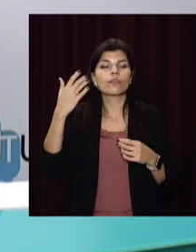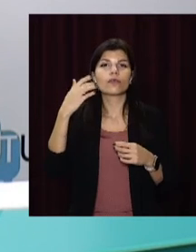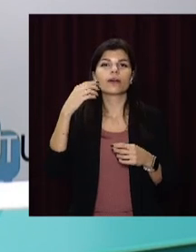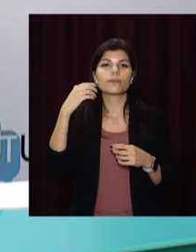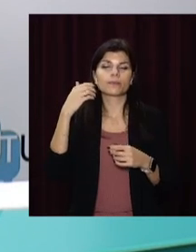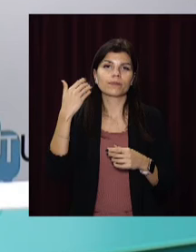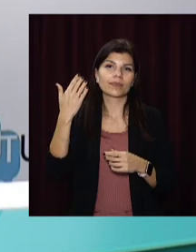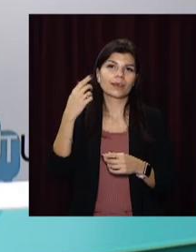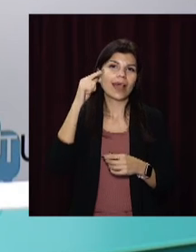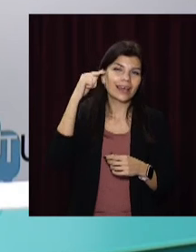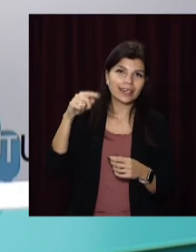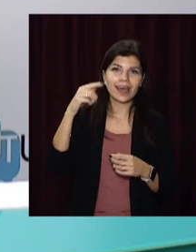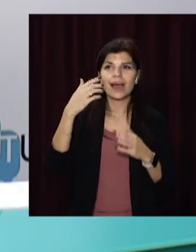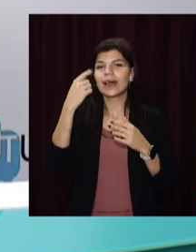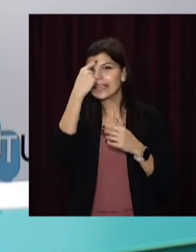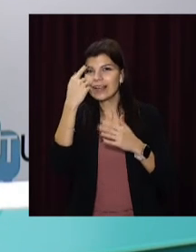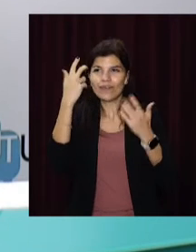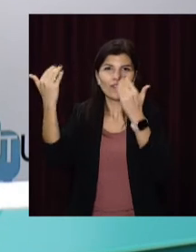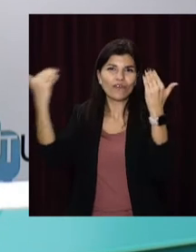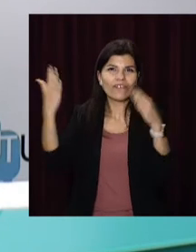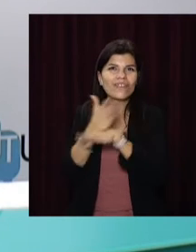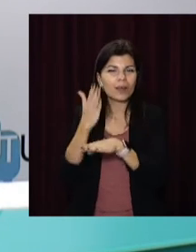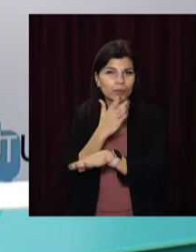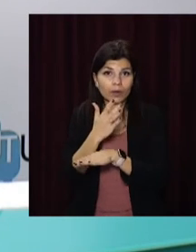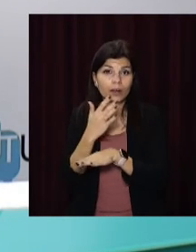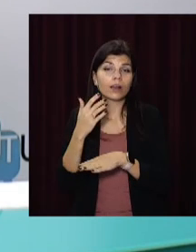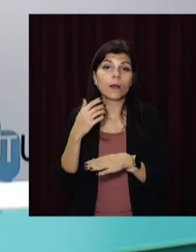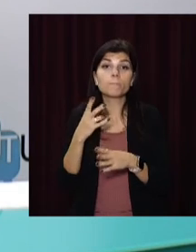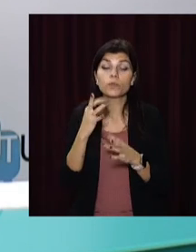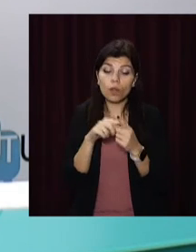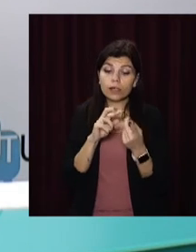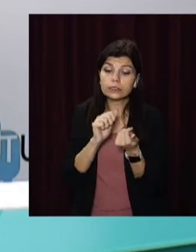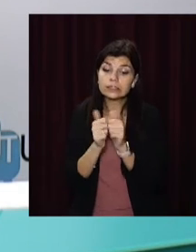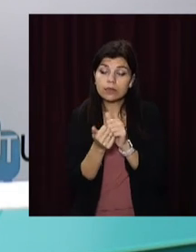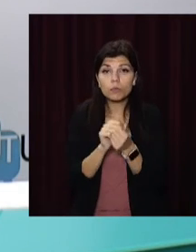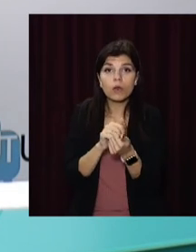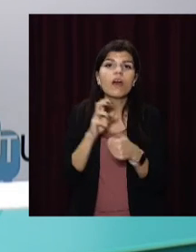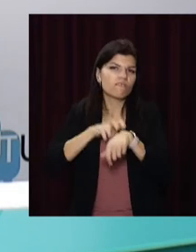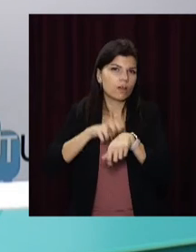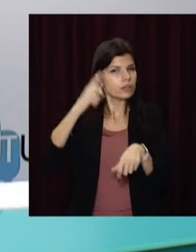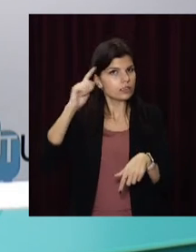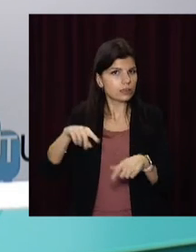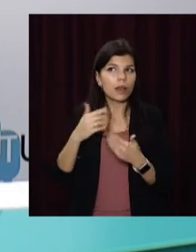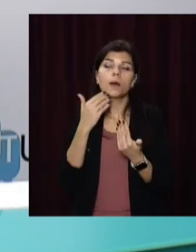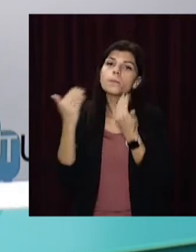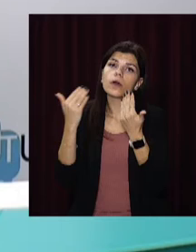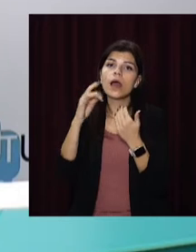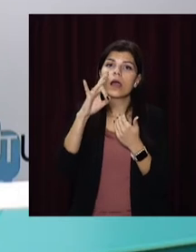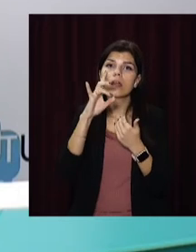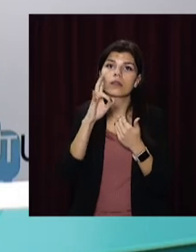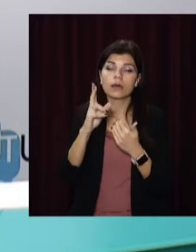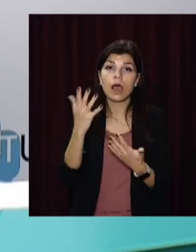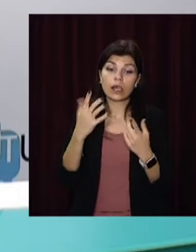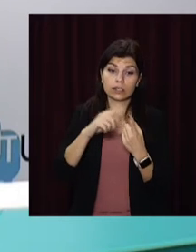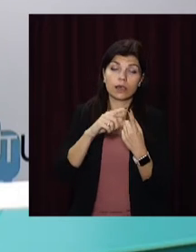італійського виробництва. Також можливо взаємозамінювати вакцини векторні і МРНК. Тобто якщо одна